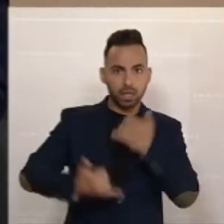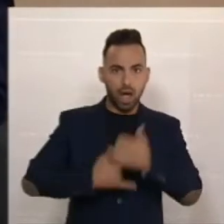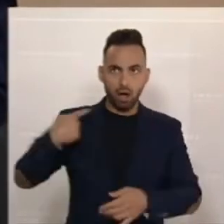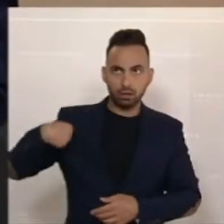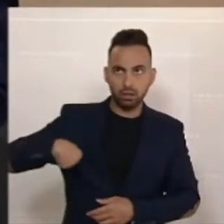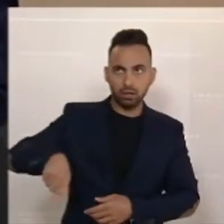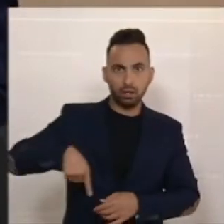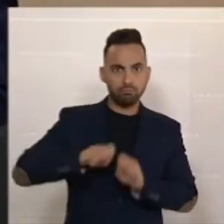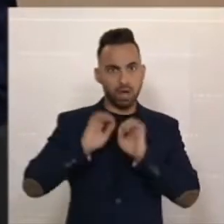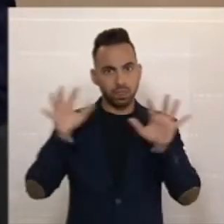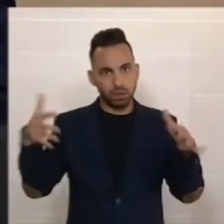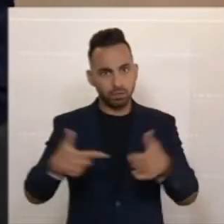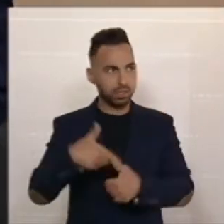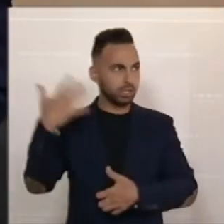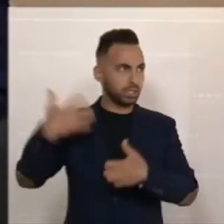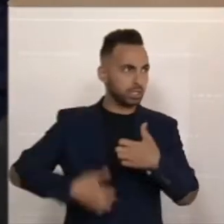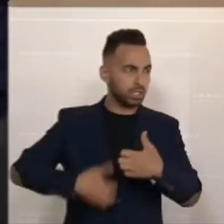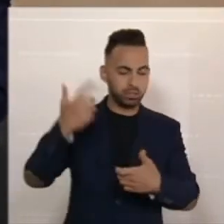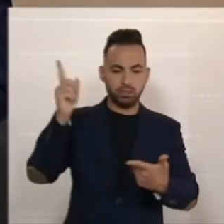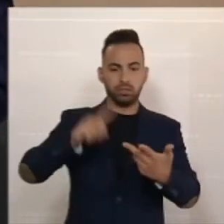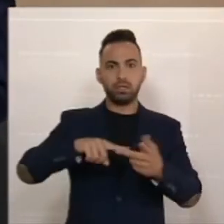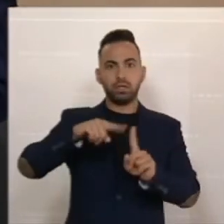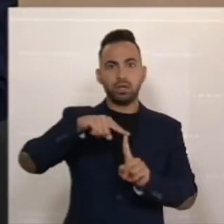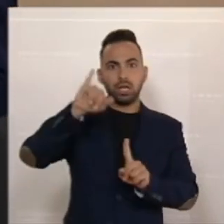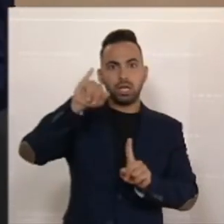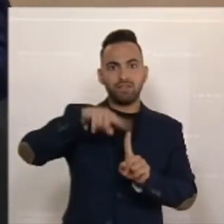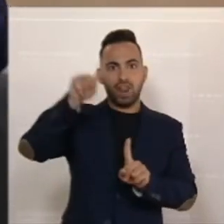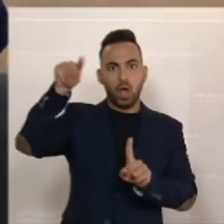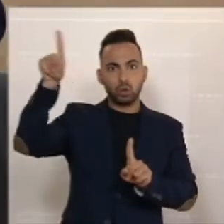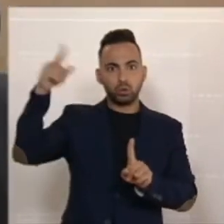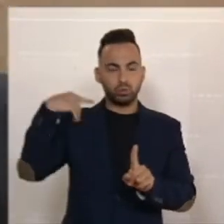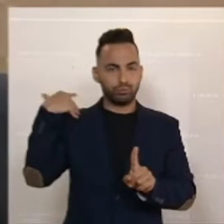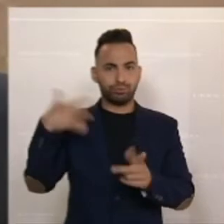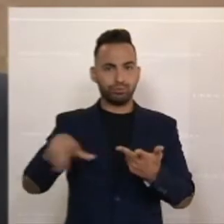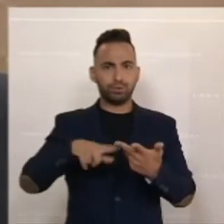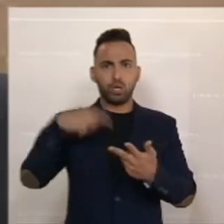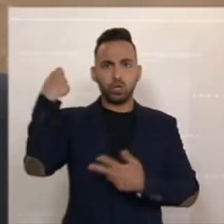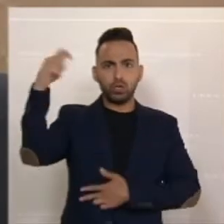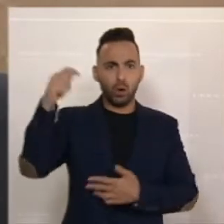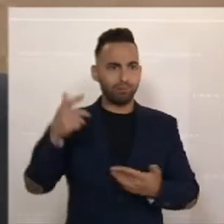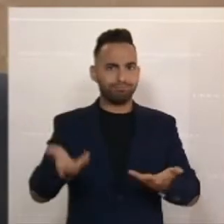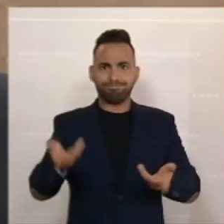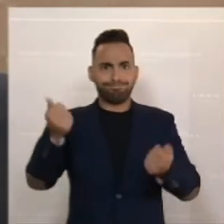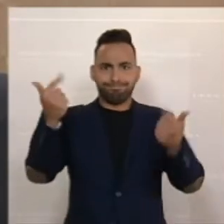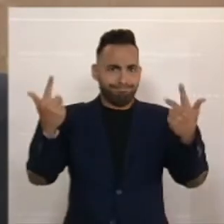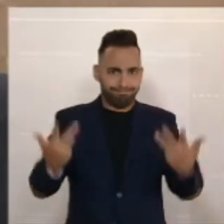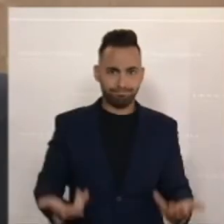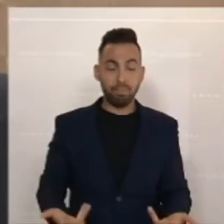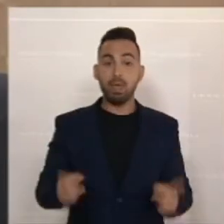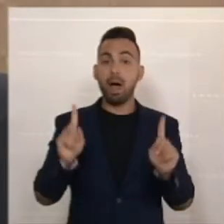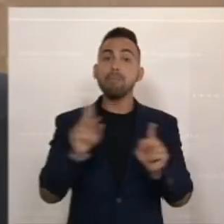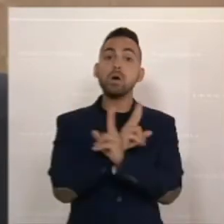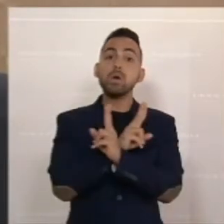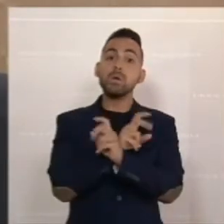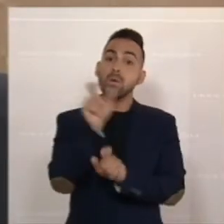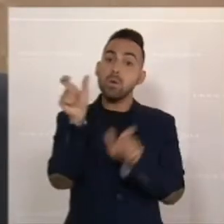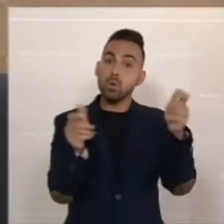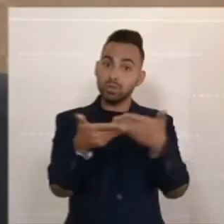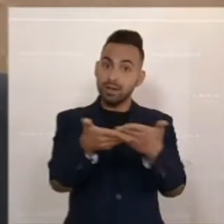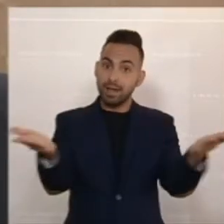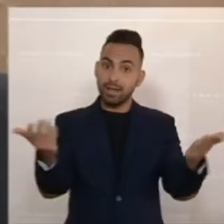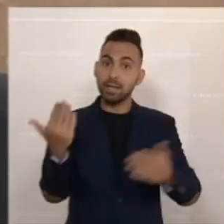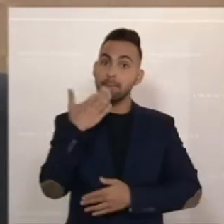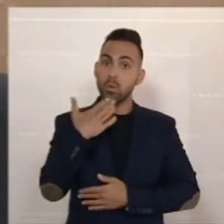haben den Krieg, wir haben die Inflation, wir haben die Teuerung. Aber das, was ich den Österreicherinnen und Österreichern von dieser Stelle aus